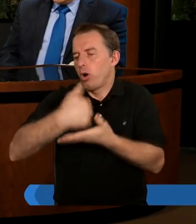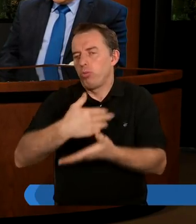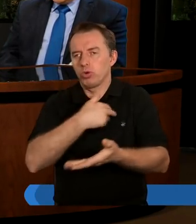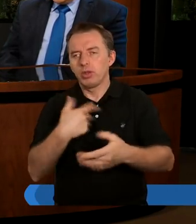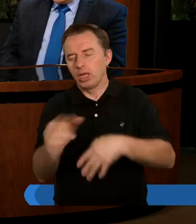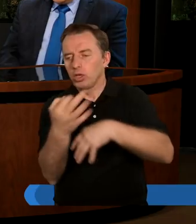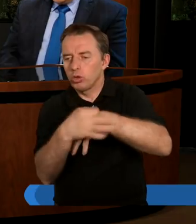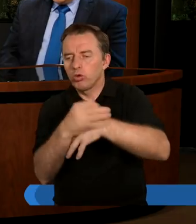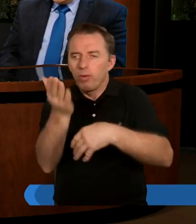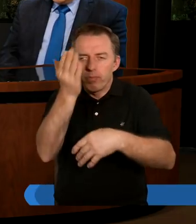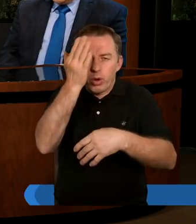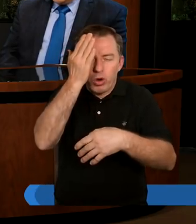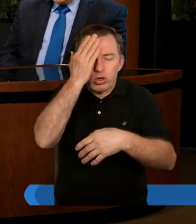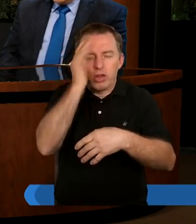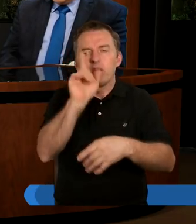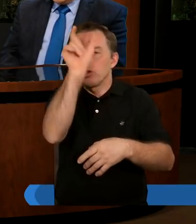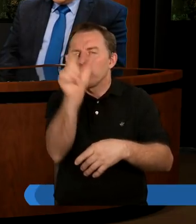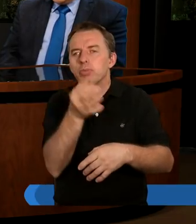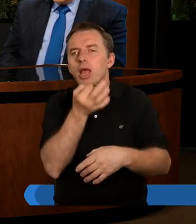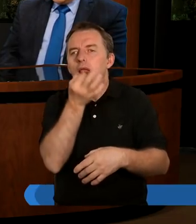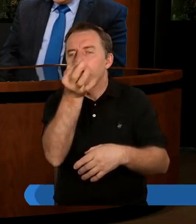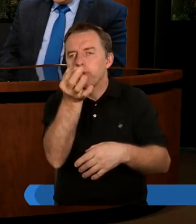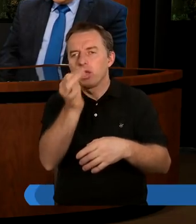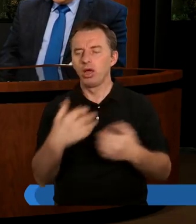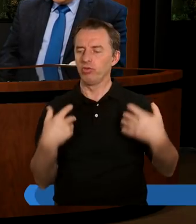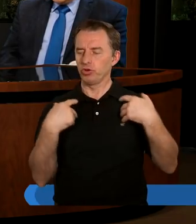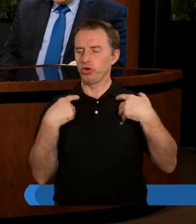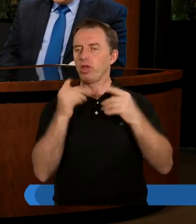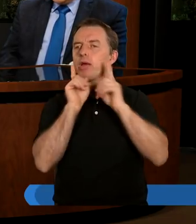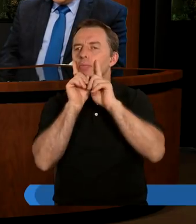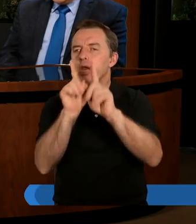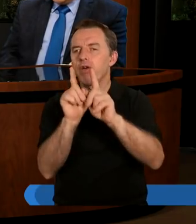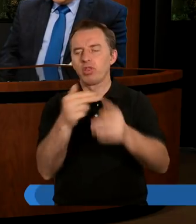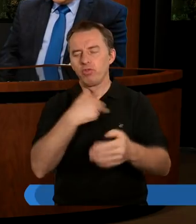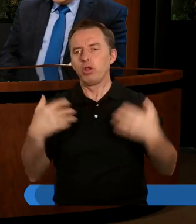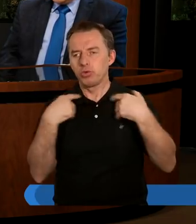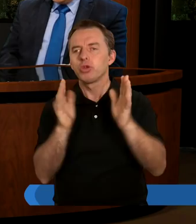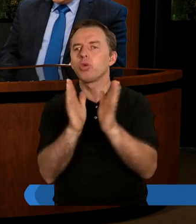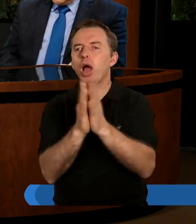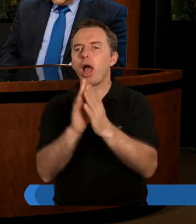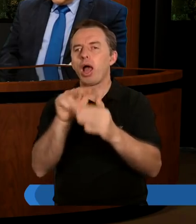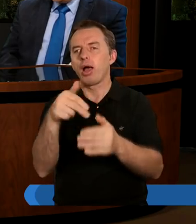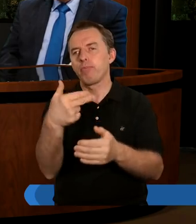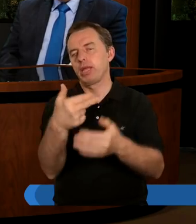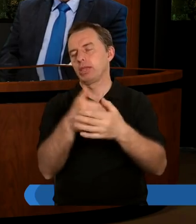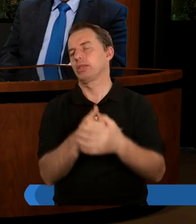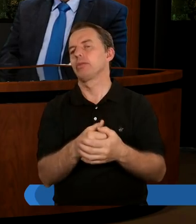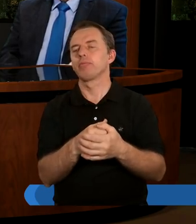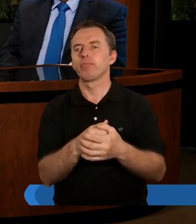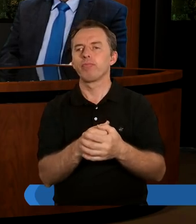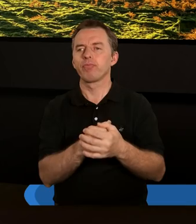nam przez to studium poznawać Cię coraz lepiej i wyżywać Twoje prawdy w naszym życiu. Amen. Amen.